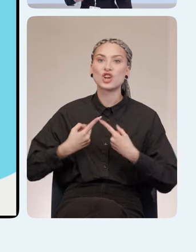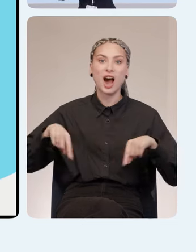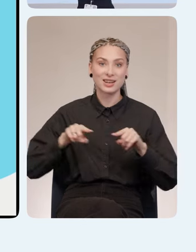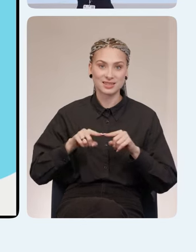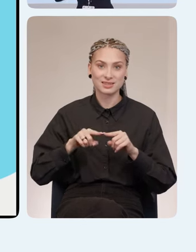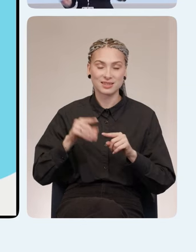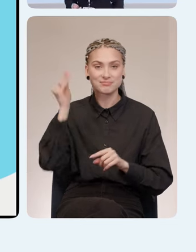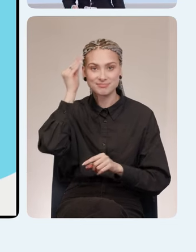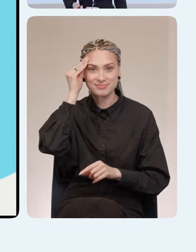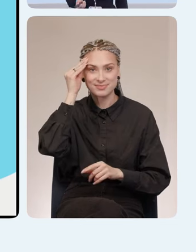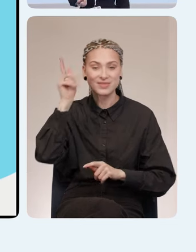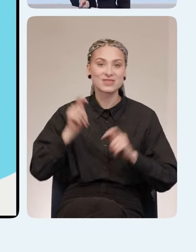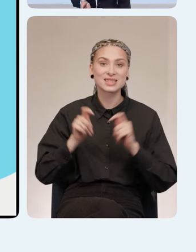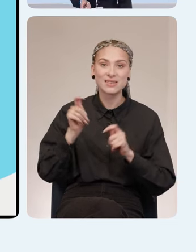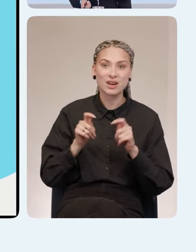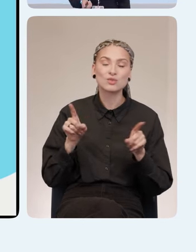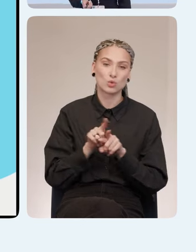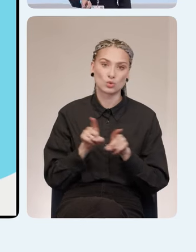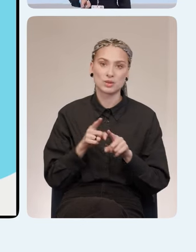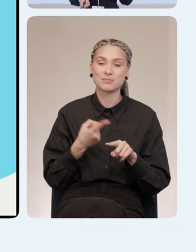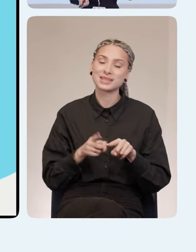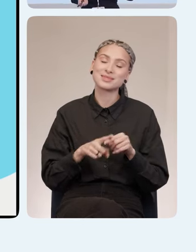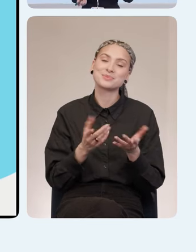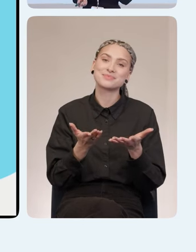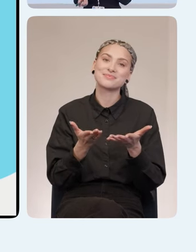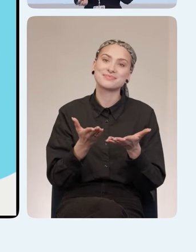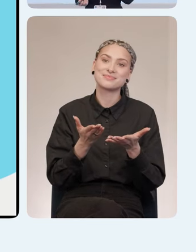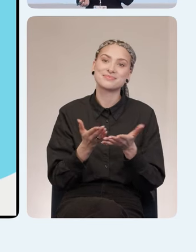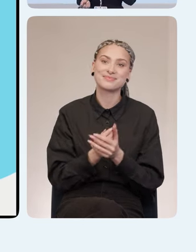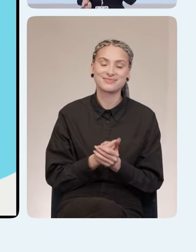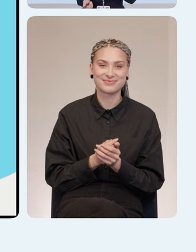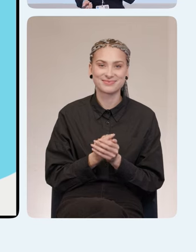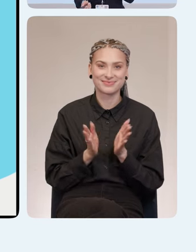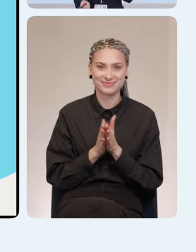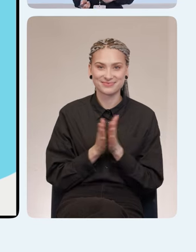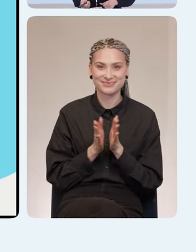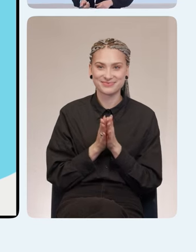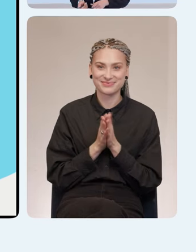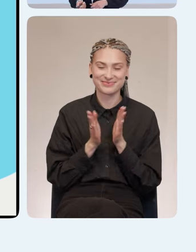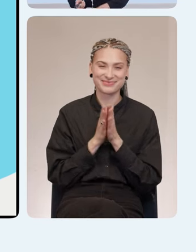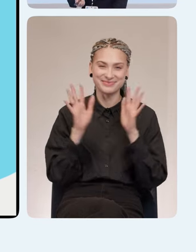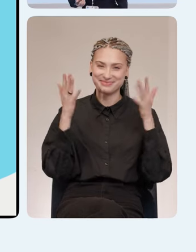фестиваля тоже. Поэтому рецидиву быть, мне кажется.